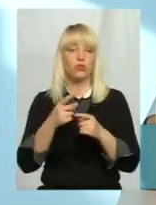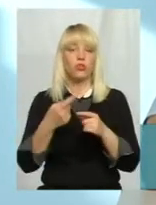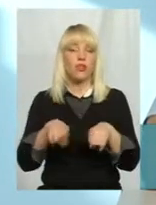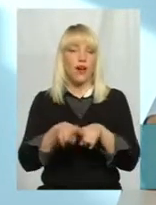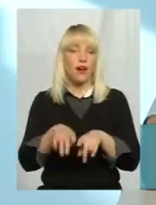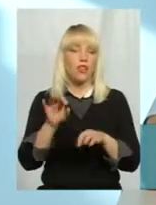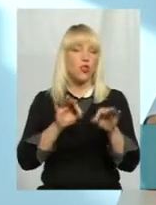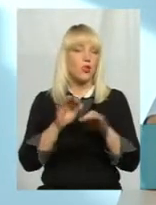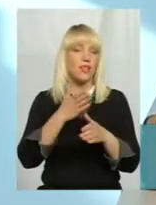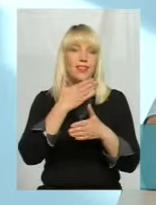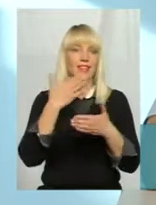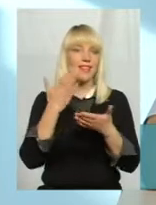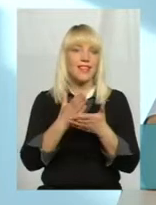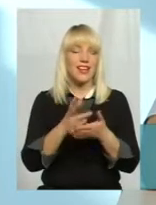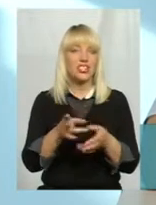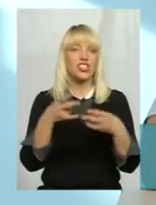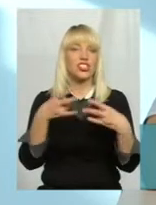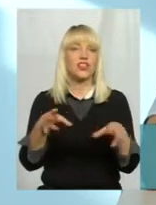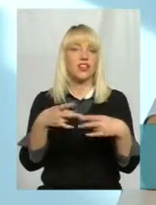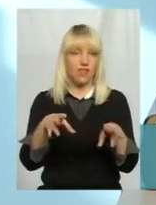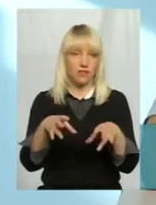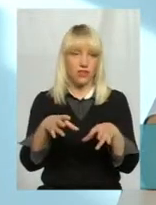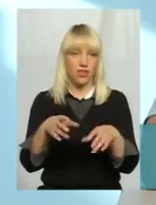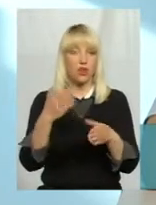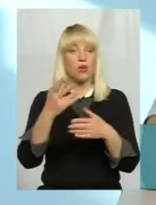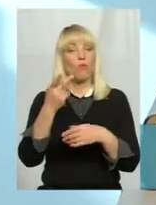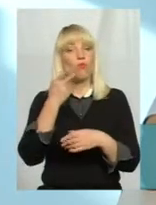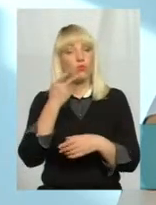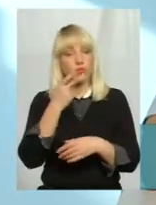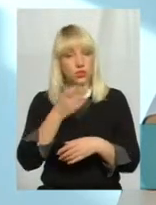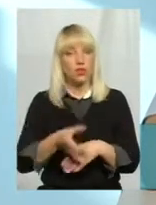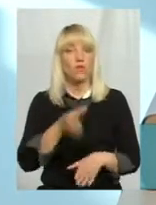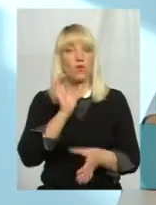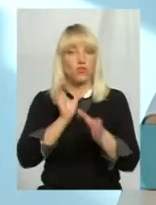сталося, то вона її не шкодлива, якщо її постійно вживати.